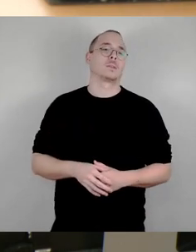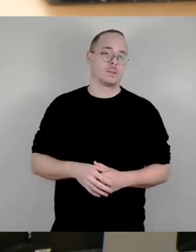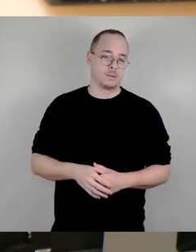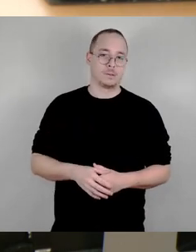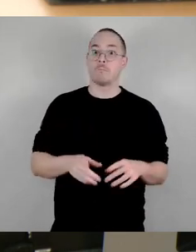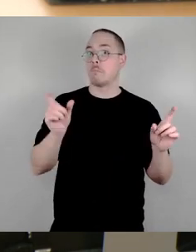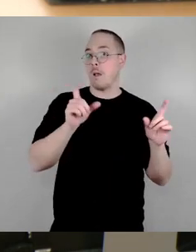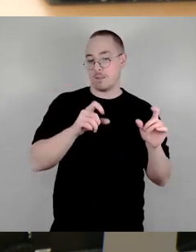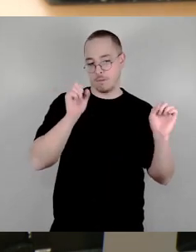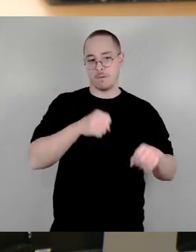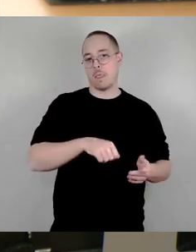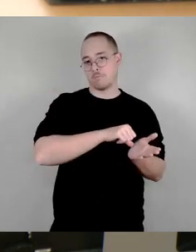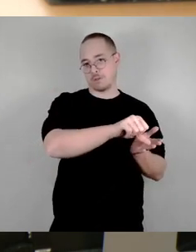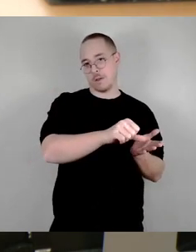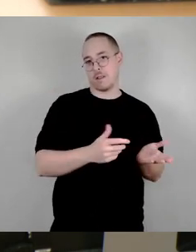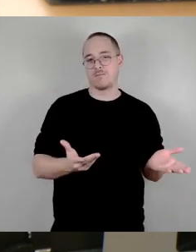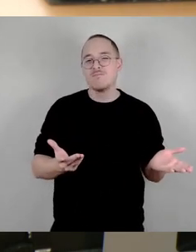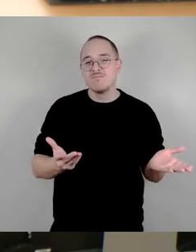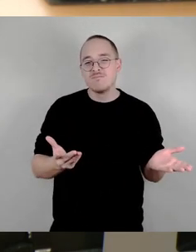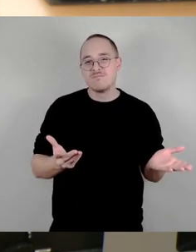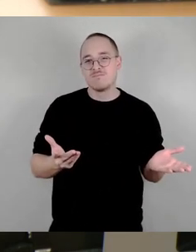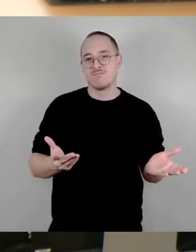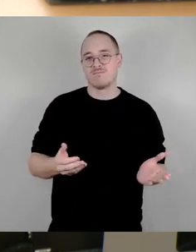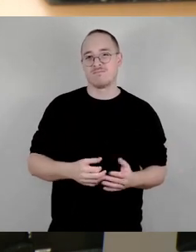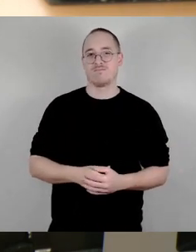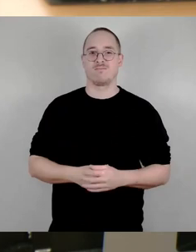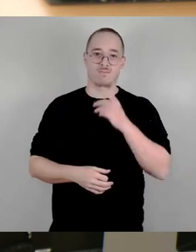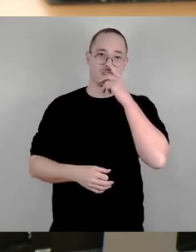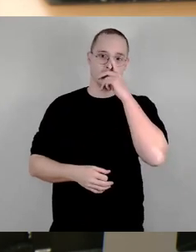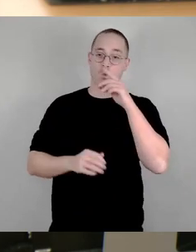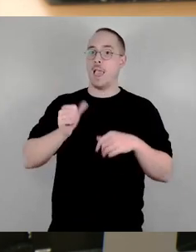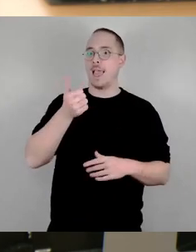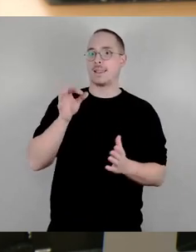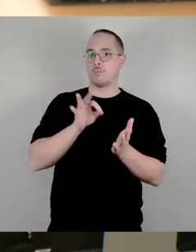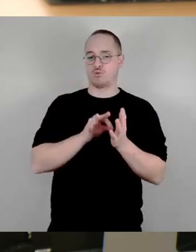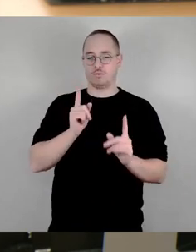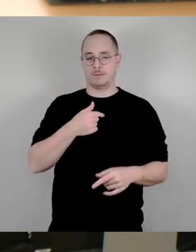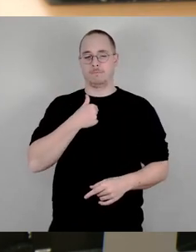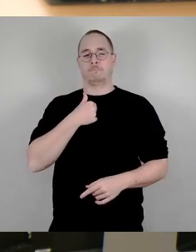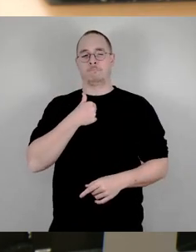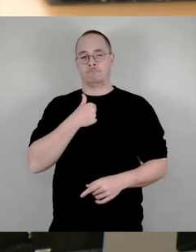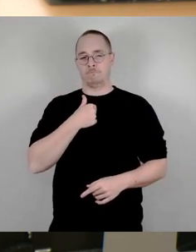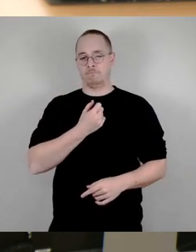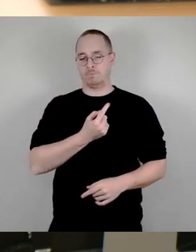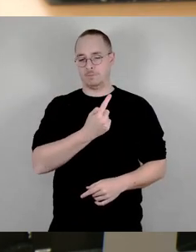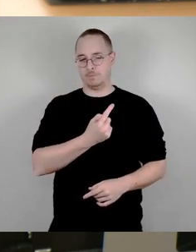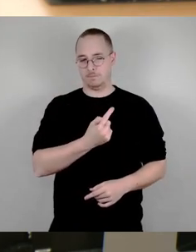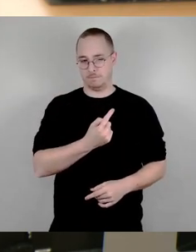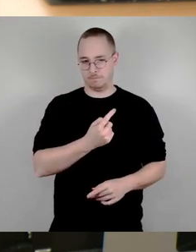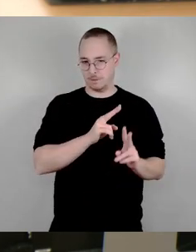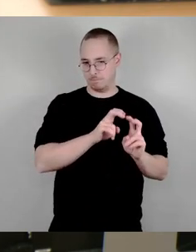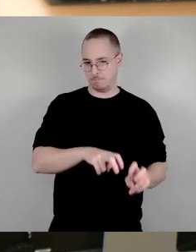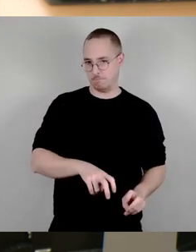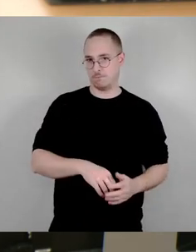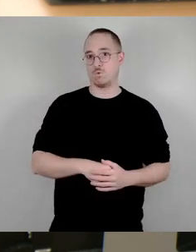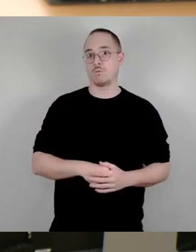So, das ist der erste Punkt, mit dem man sich mal kritisch auseinandersetzen muss. Es gibt aber einen zweiten Punkt,